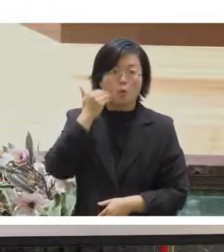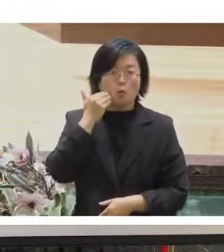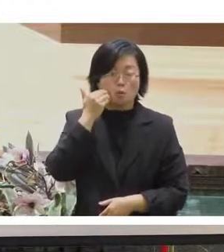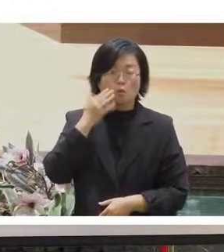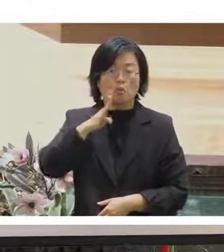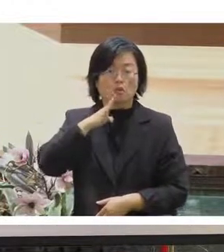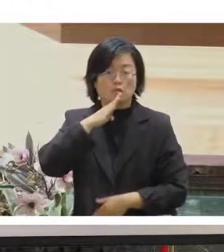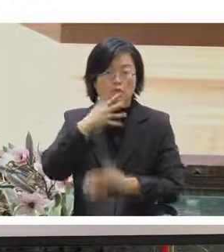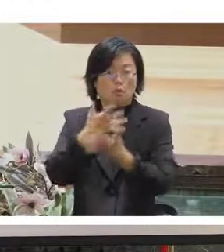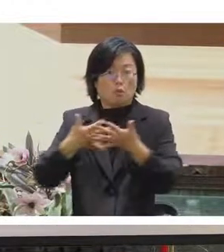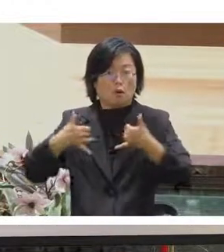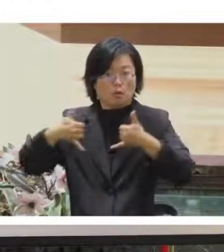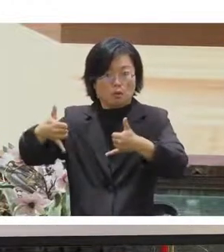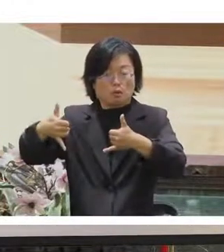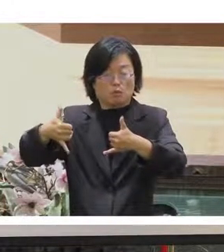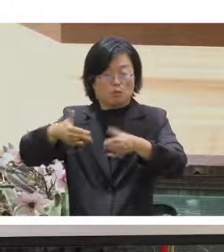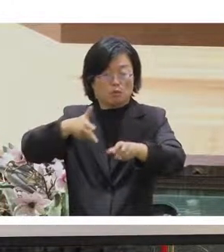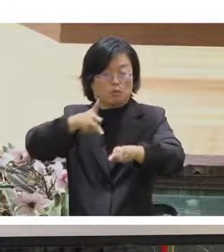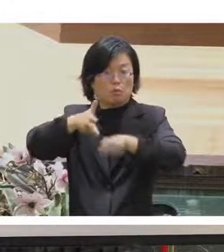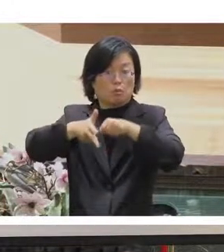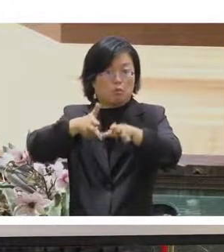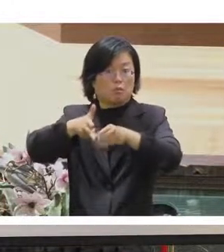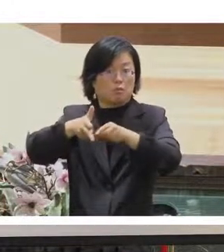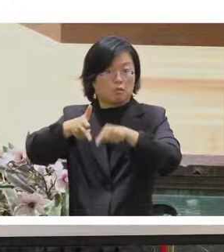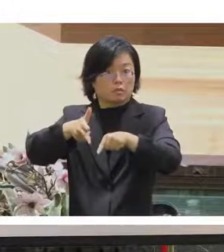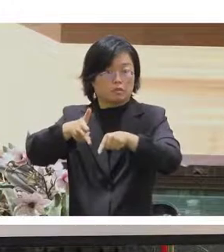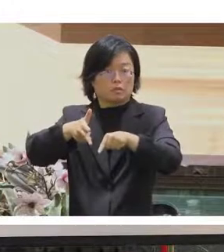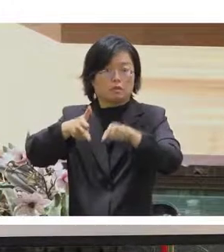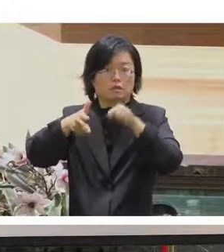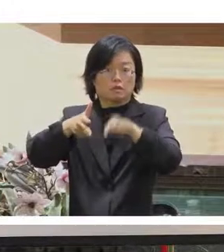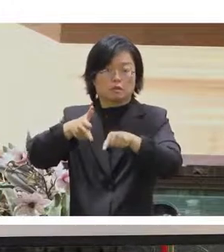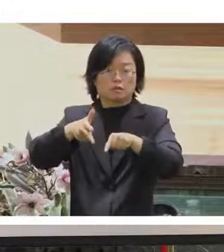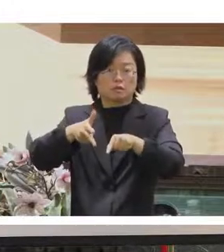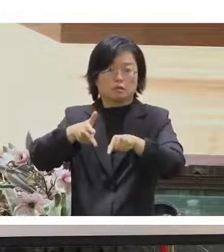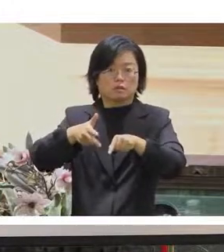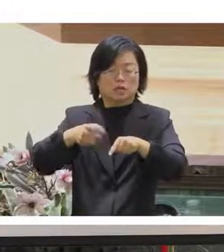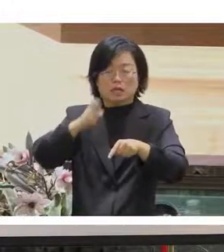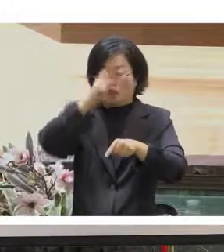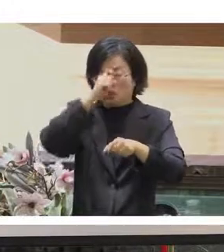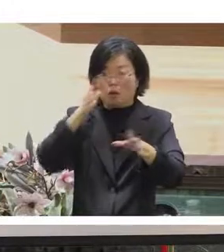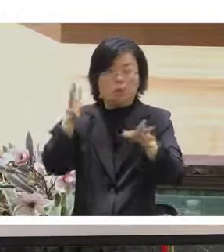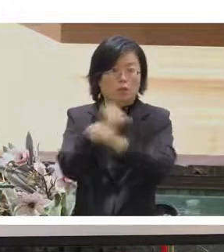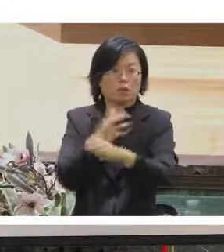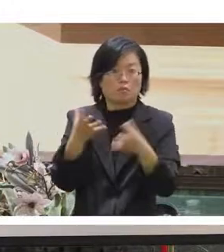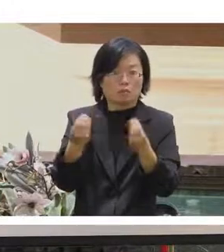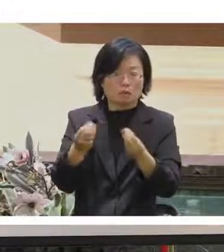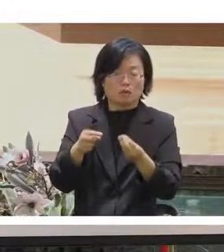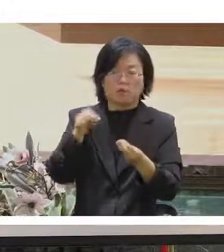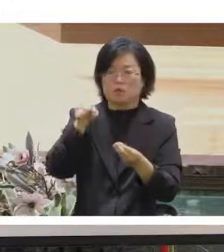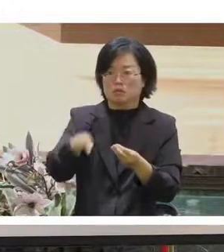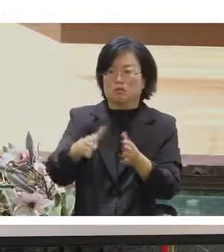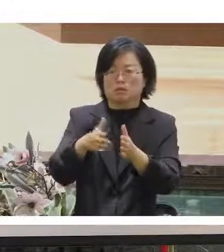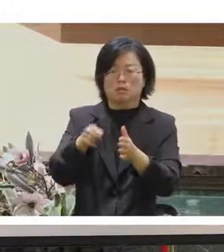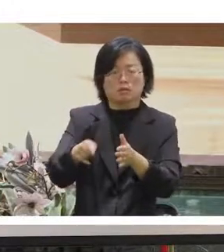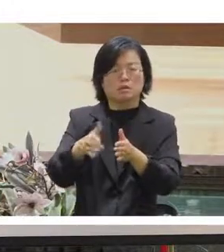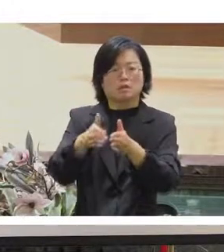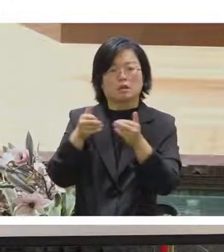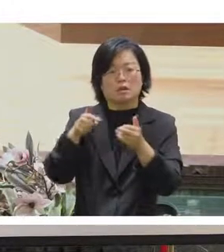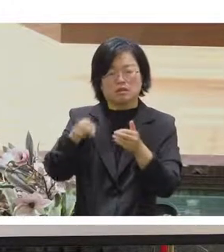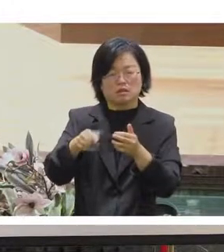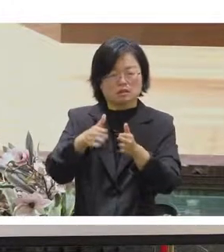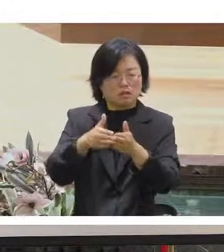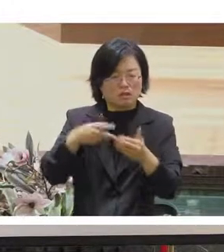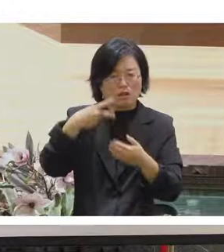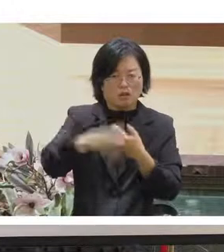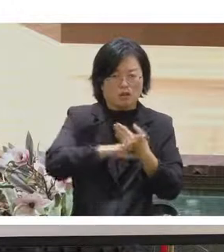預錄的形式那這時候就會是一筆支出跟時間因為那成本其實包含時間跟金錢你就必須要有一組人